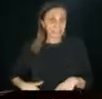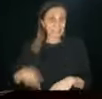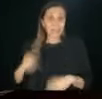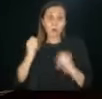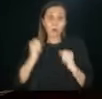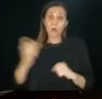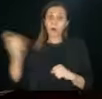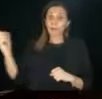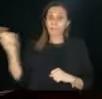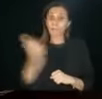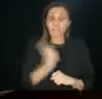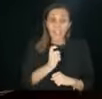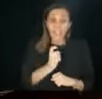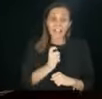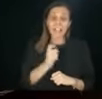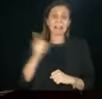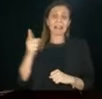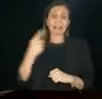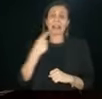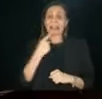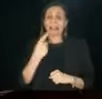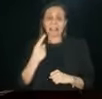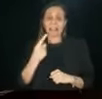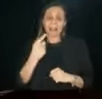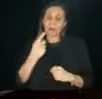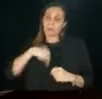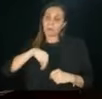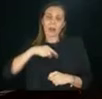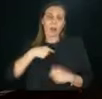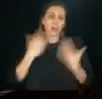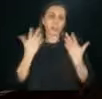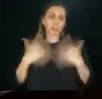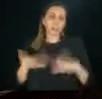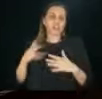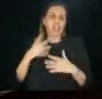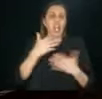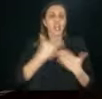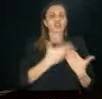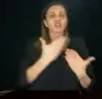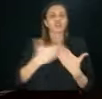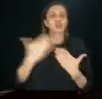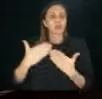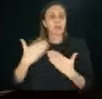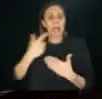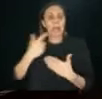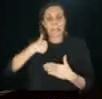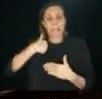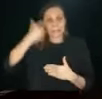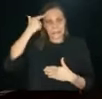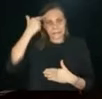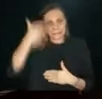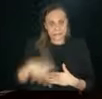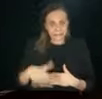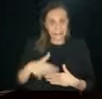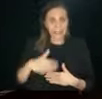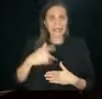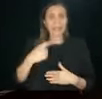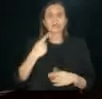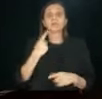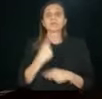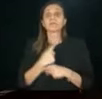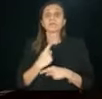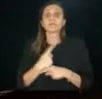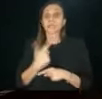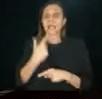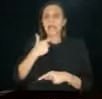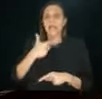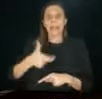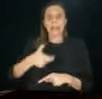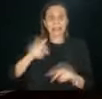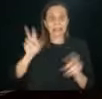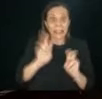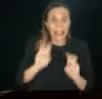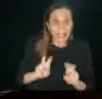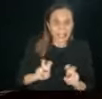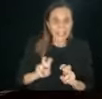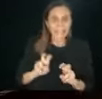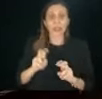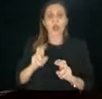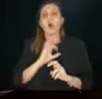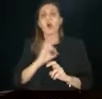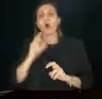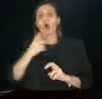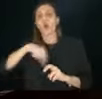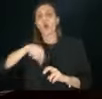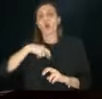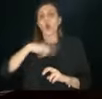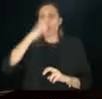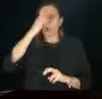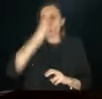può venirci a dire le cose che già peraltro abbiamo saputo dai giornali. Qui dobbiamo decidere se al di là dei taser, delle cose, vogliamo